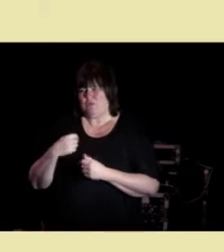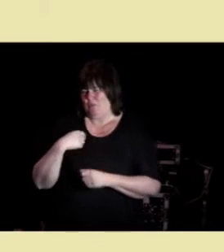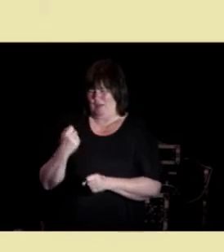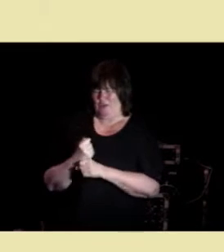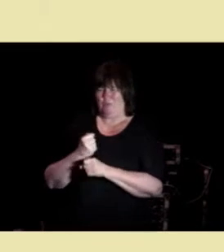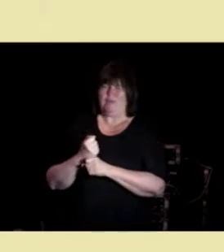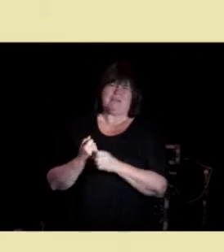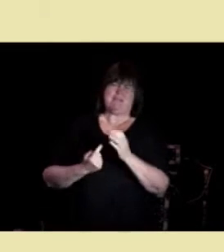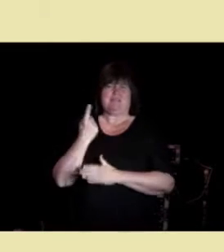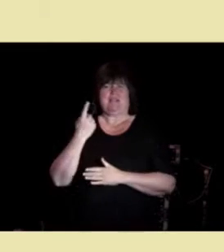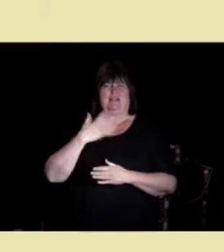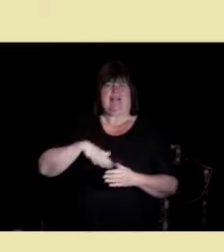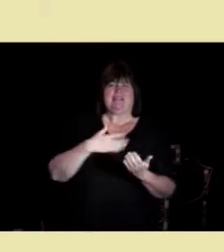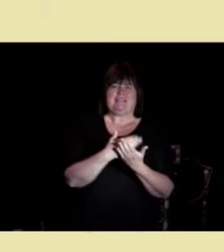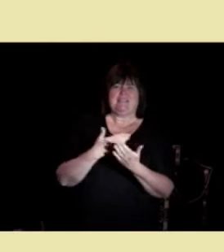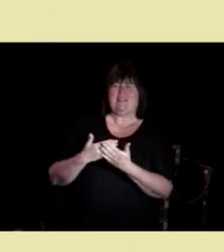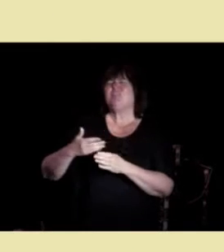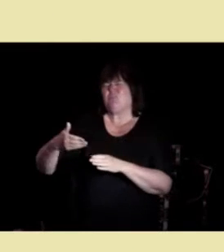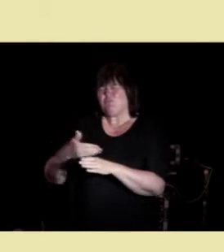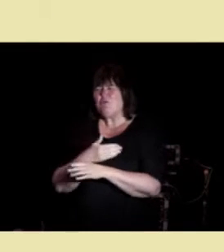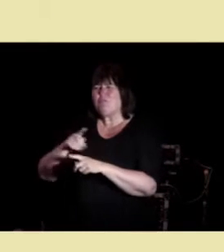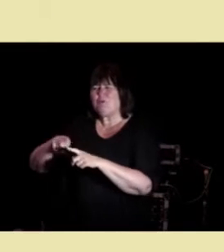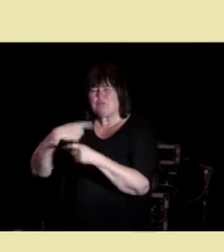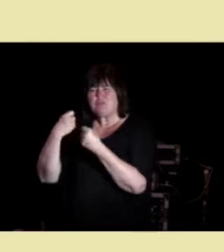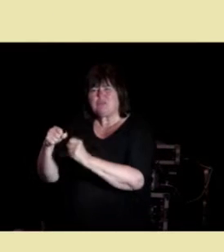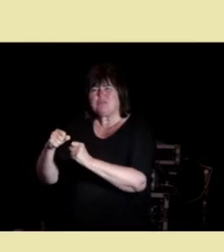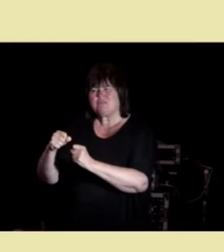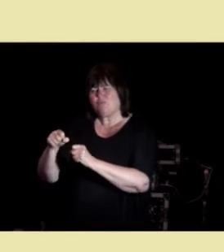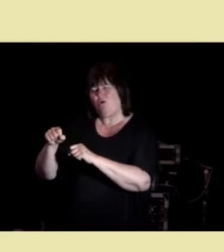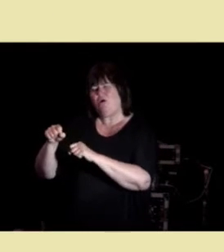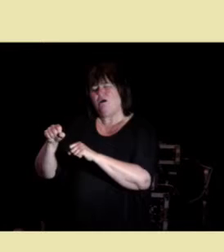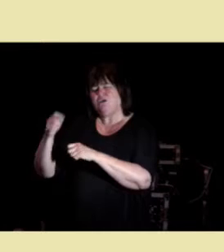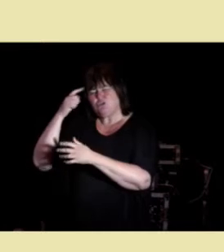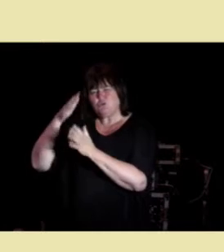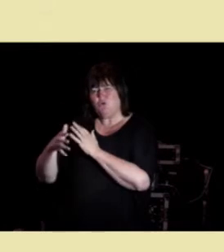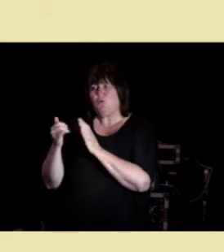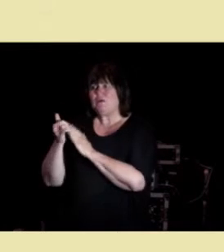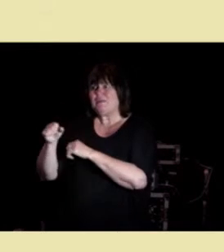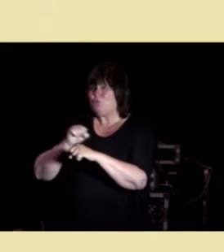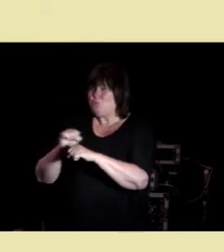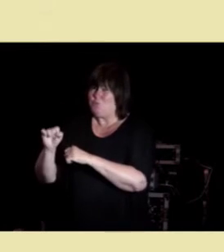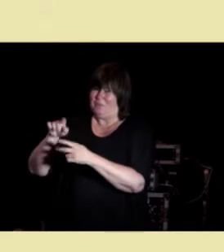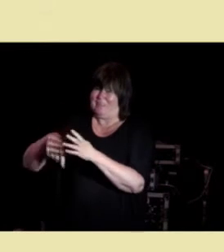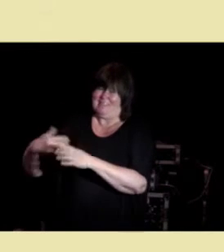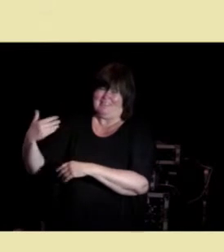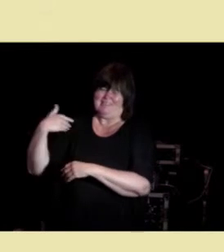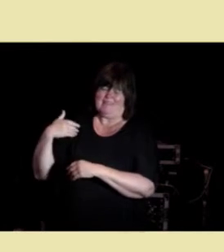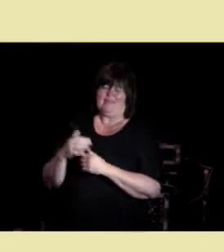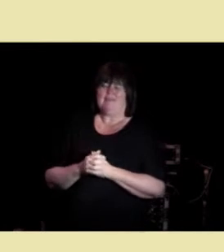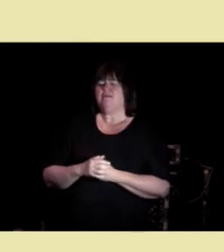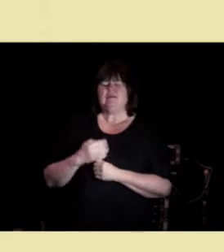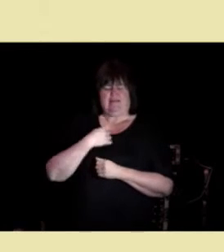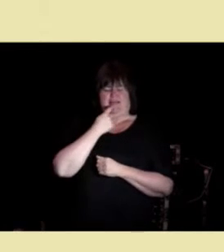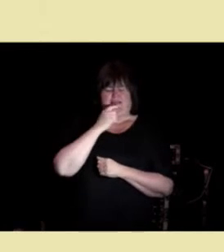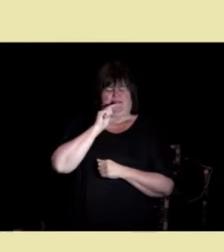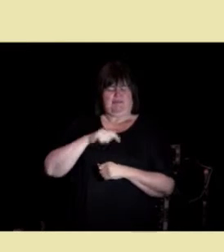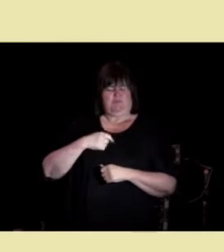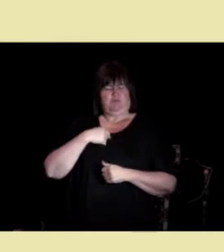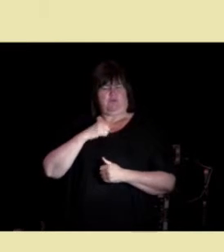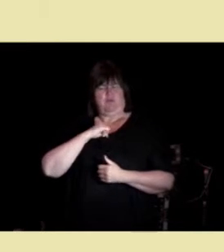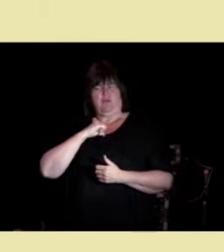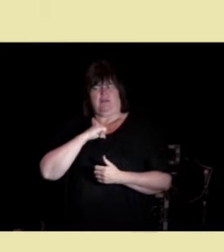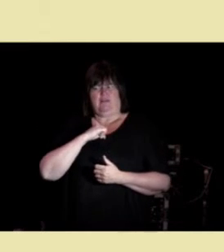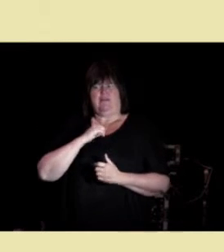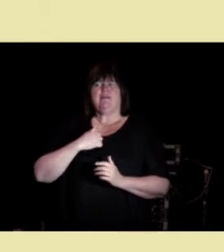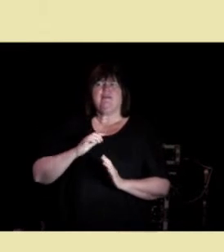hadde begynt å satse på psykologer i kommunen og sånn, så stilte jeg meg et spørsmål, og det var at jeg opplevde at vi gjorde